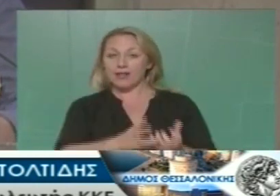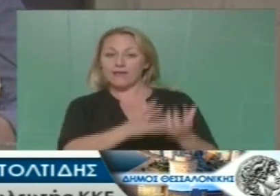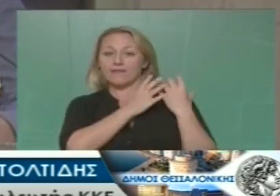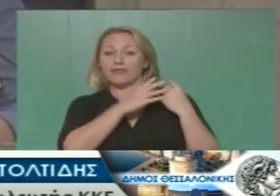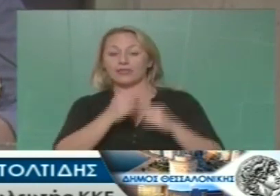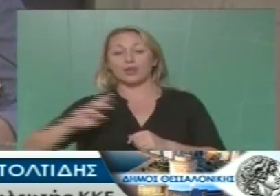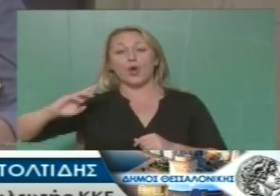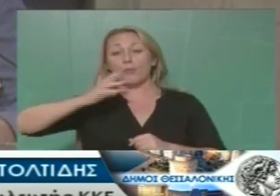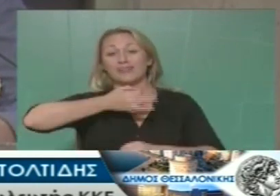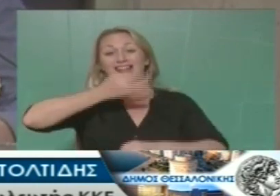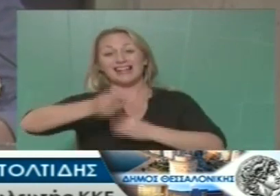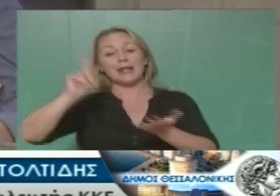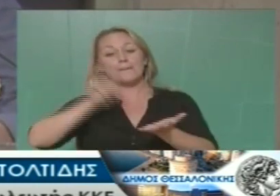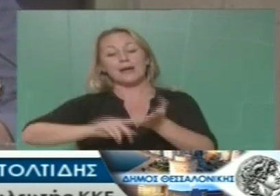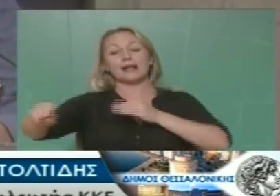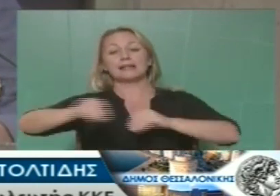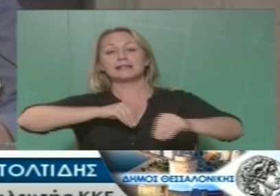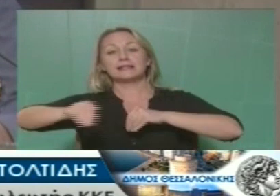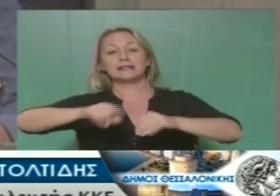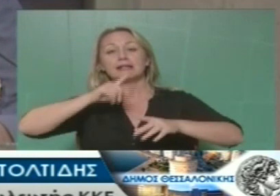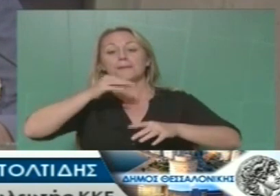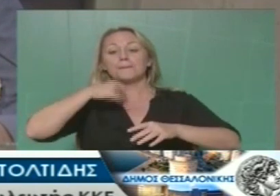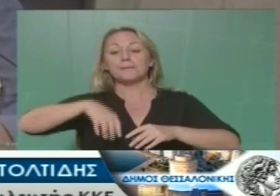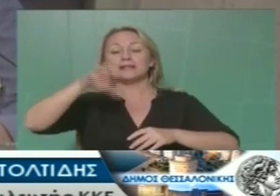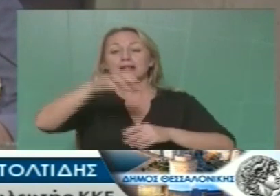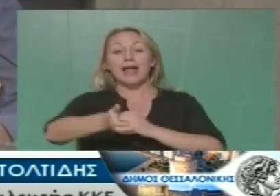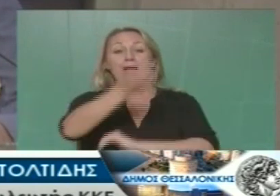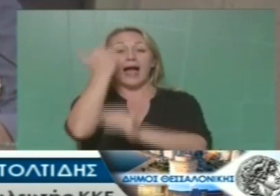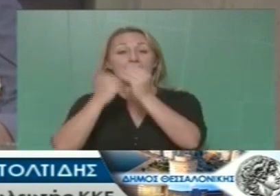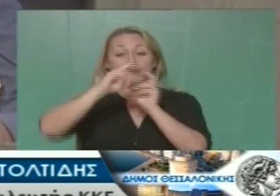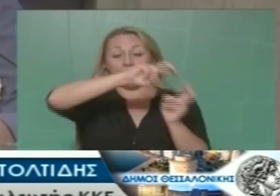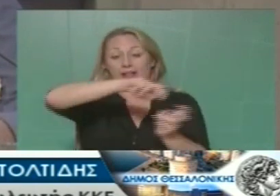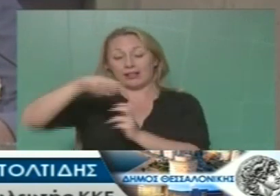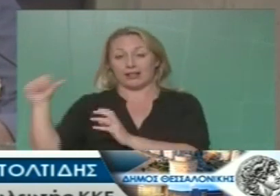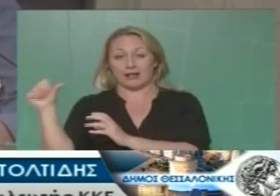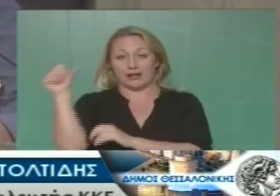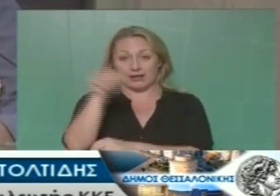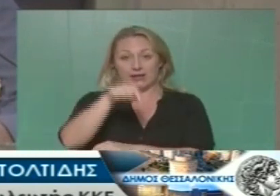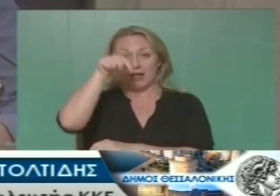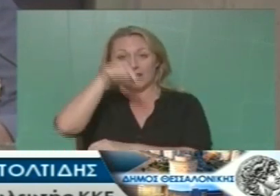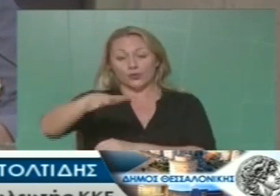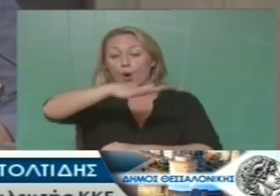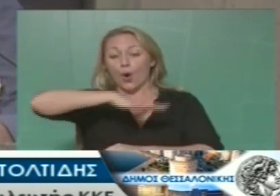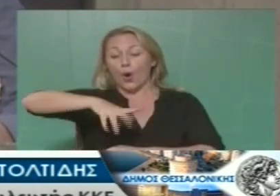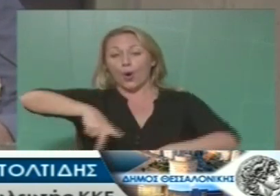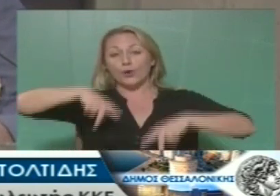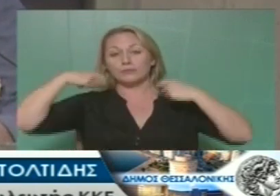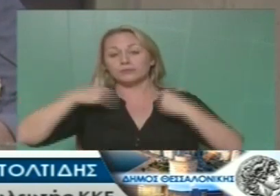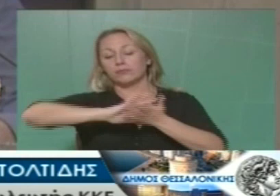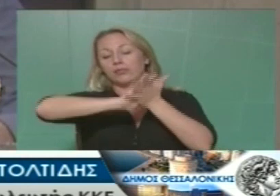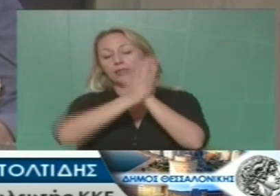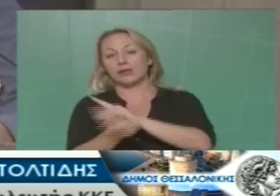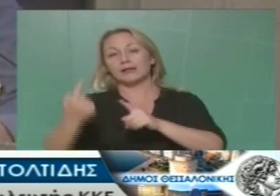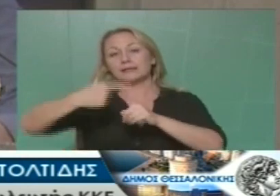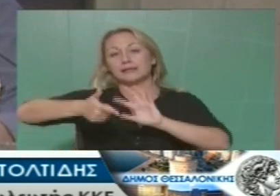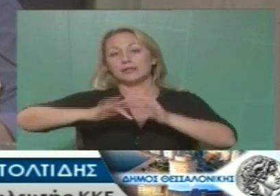δήλωση του Πρωθυπουργού για ανασχεδιασμό του σταθμού Βενιζέλου με απόσπαση των αρχαίων είναι καταστροφική για τον αρχαιολογικό πλούτο και την ιστορική